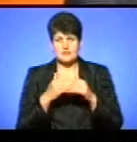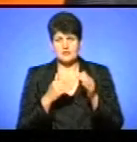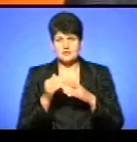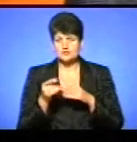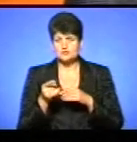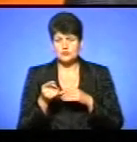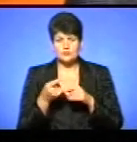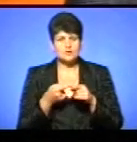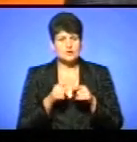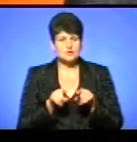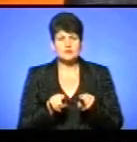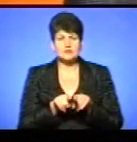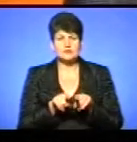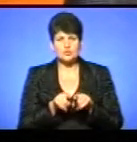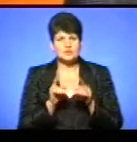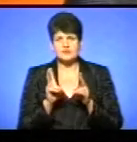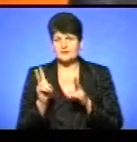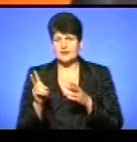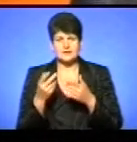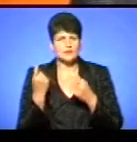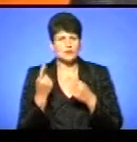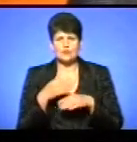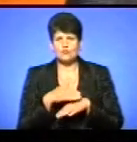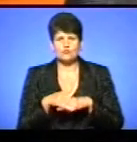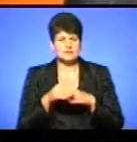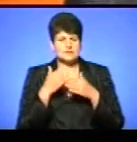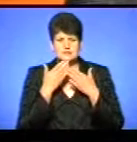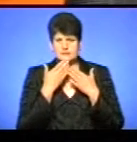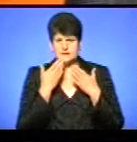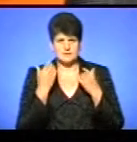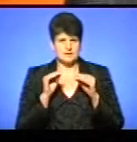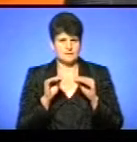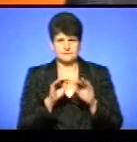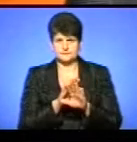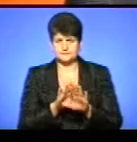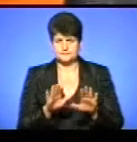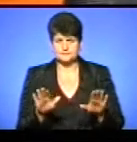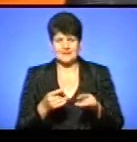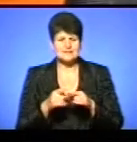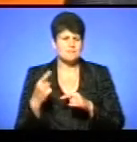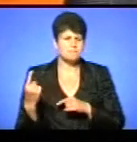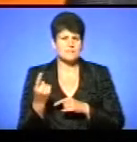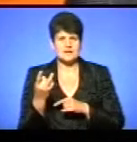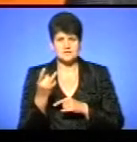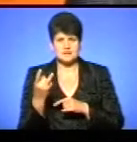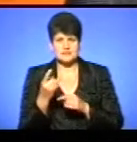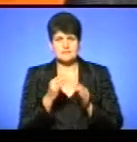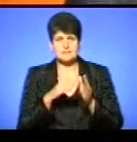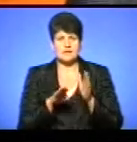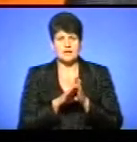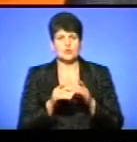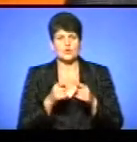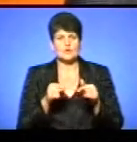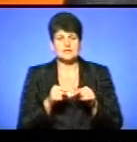такої бруківки також нігде, на одній вулиці, ні в дворі не виставлялися, бо це вперше підрядною організацією така